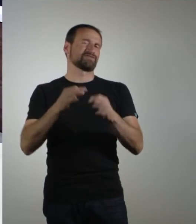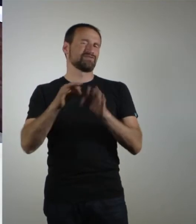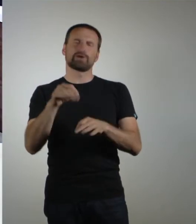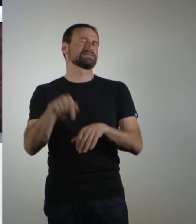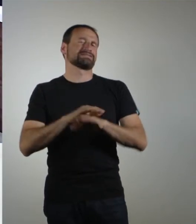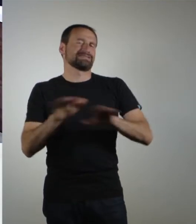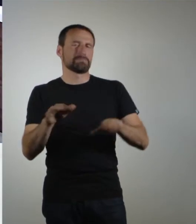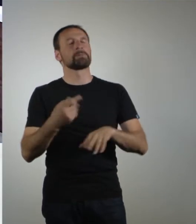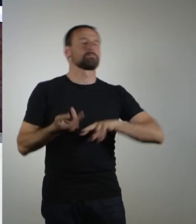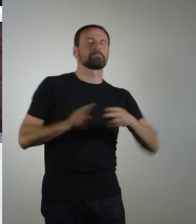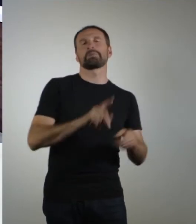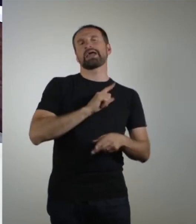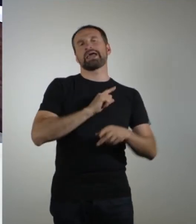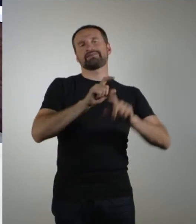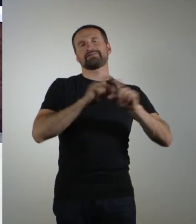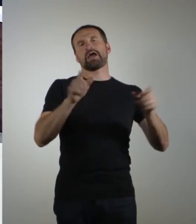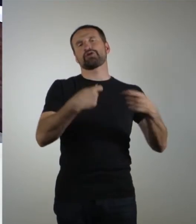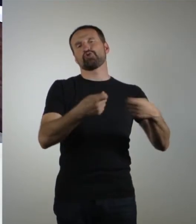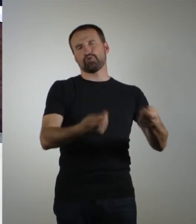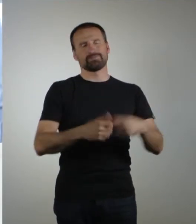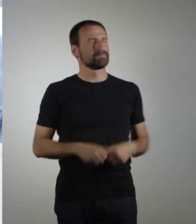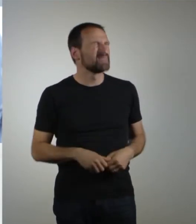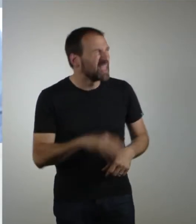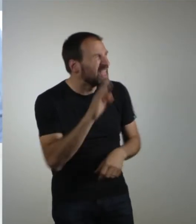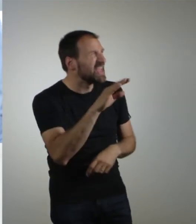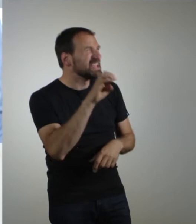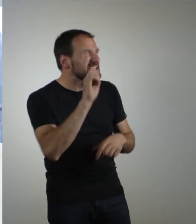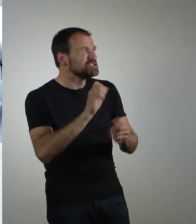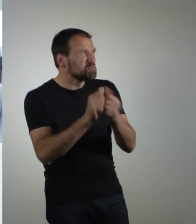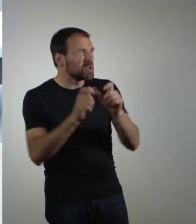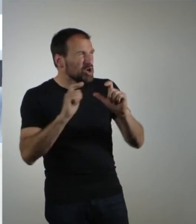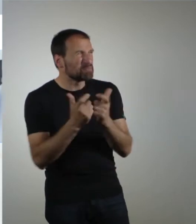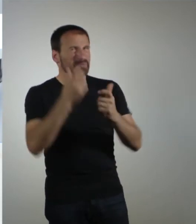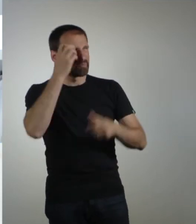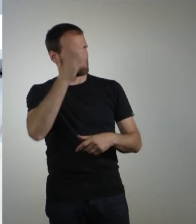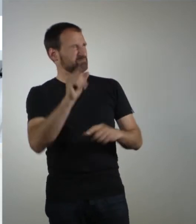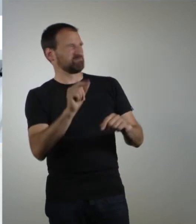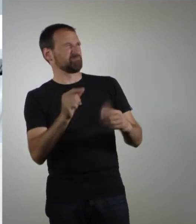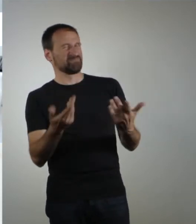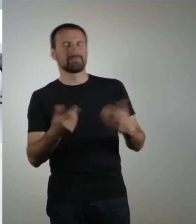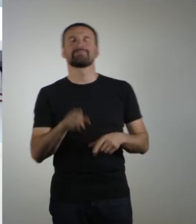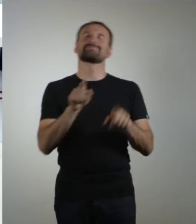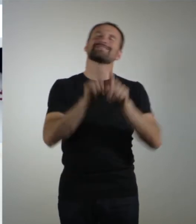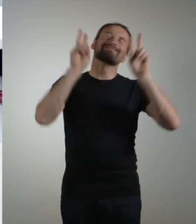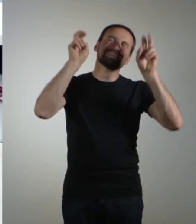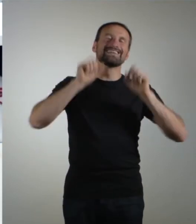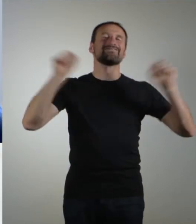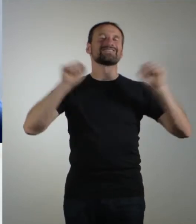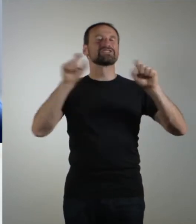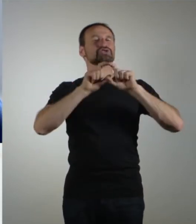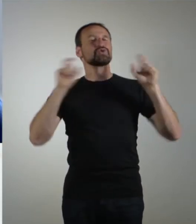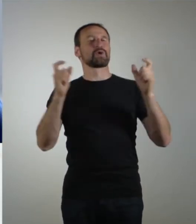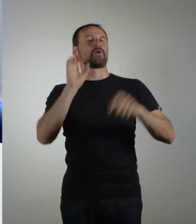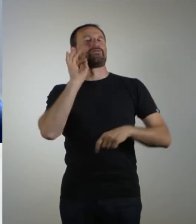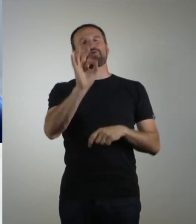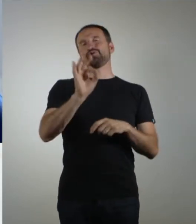-Sport Club München, was ist denn das eigentlich? Der E-Sport Club München ist im Endeffekt ein Fitnessstudio für Gamer, was halt jeden Tag geöffnet hat, wo